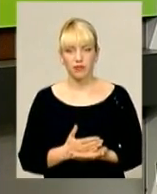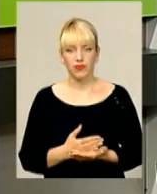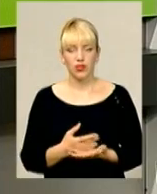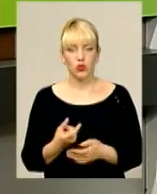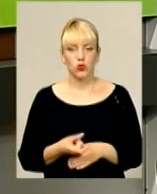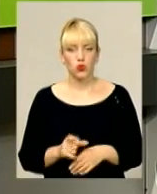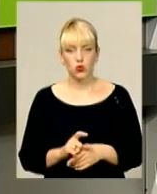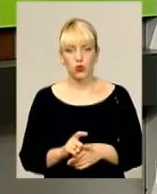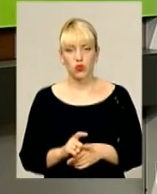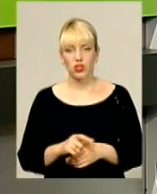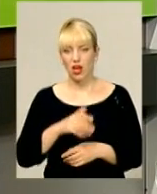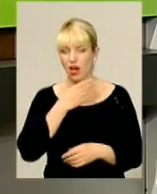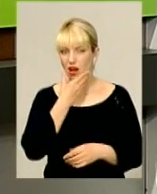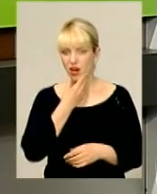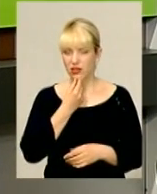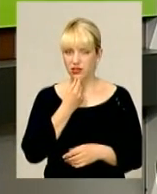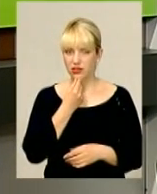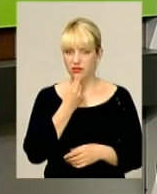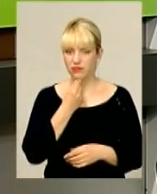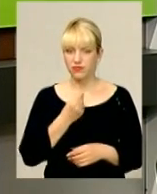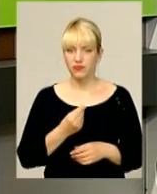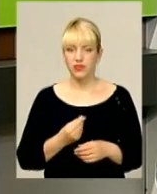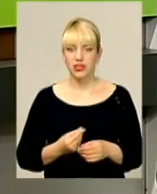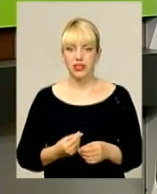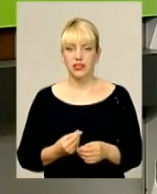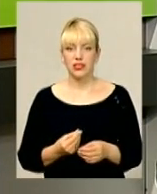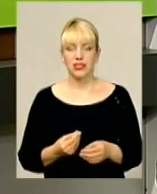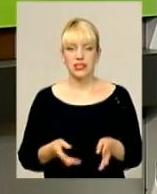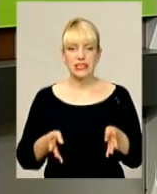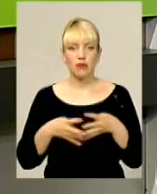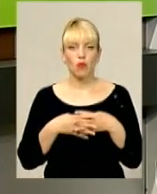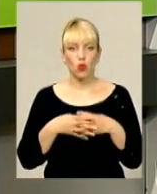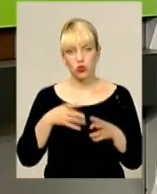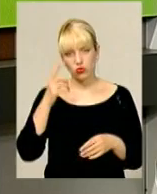гарні, скажімо, симбіози думок.